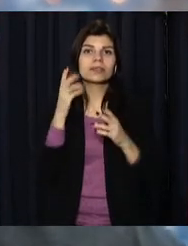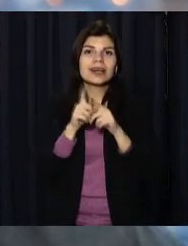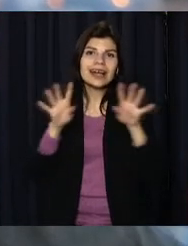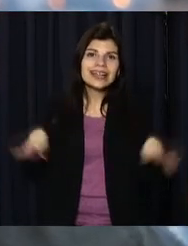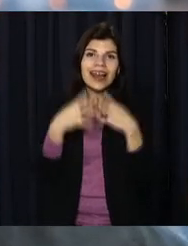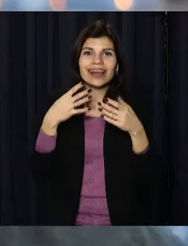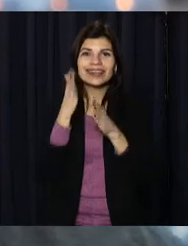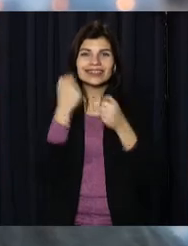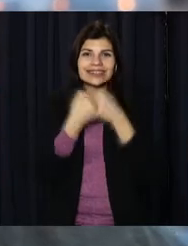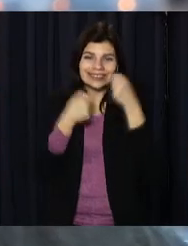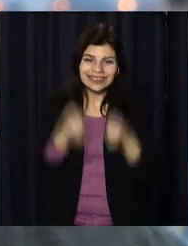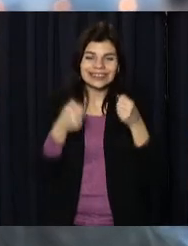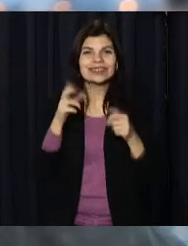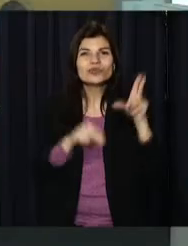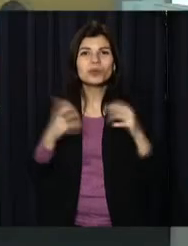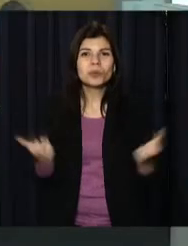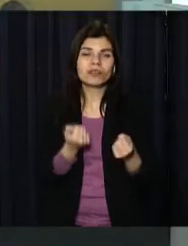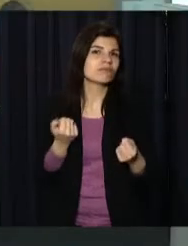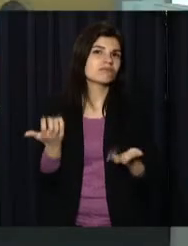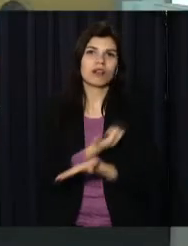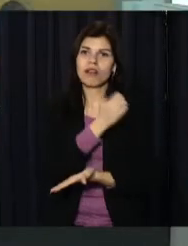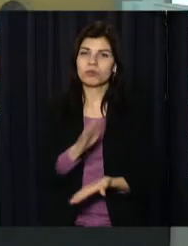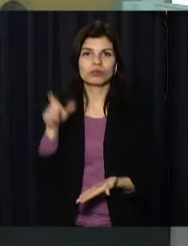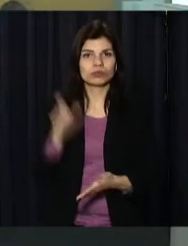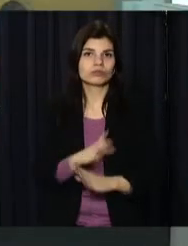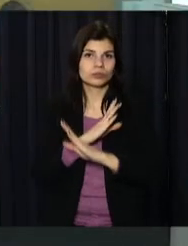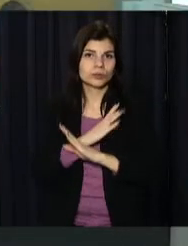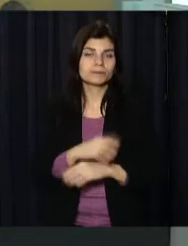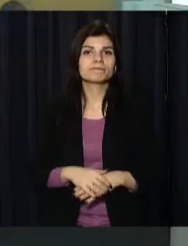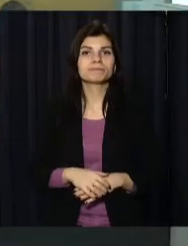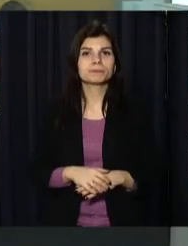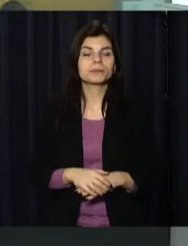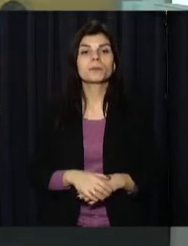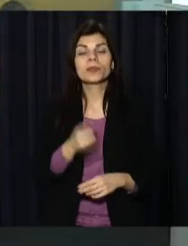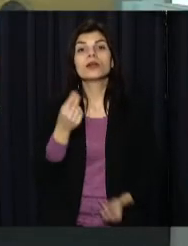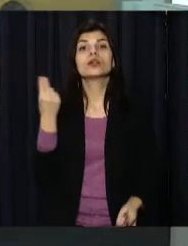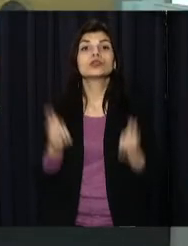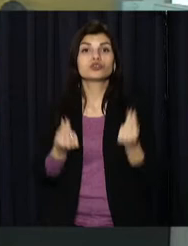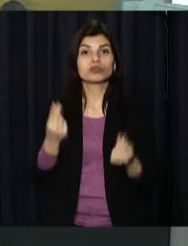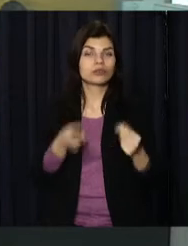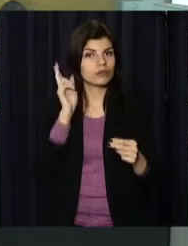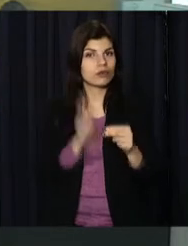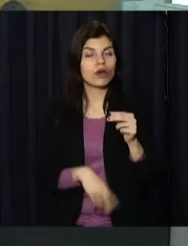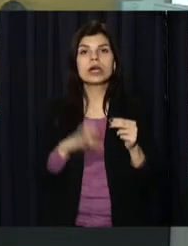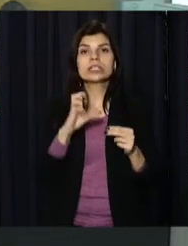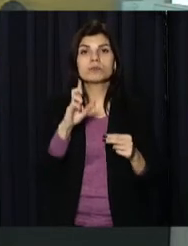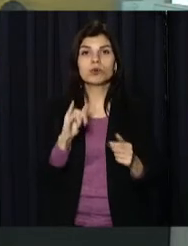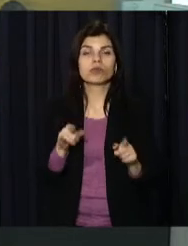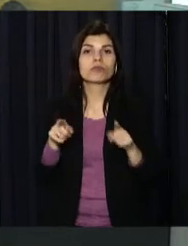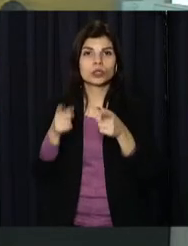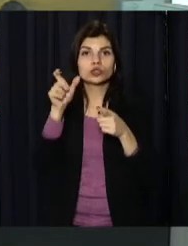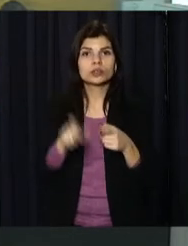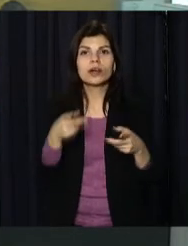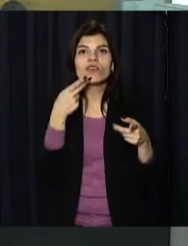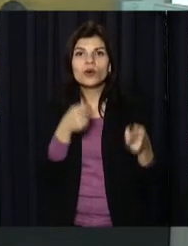реанимації. Але, на жаль, його не вдалося рятувати. Жарти скінчились. У Дніпрі співробітники СБУ затримали місцевого мешканця,